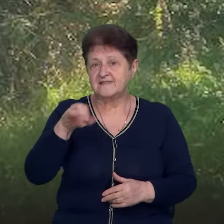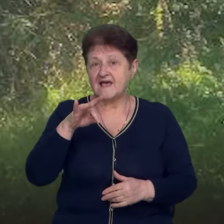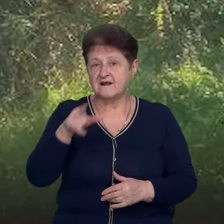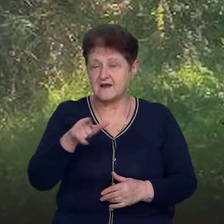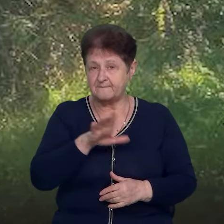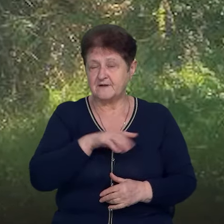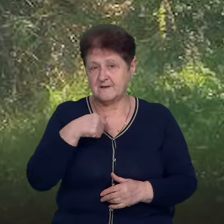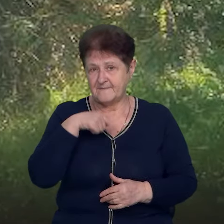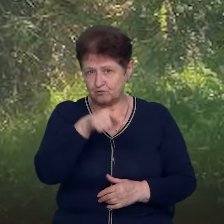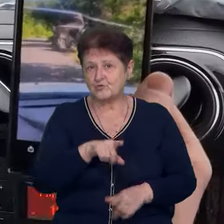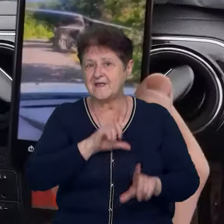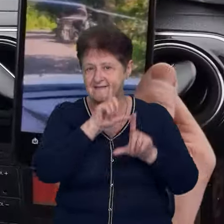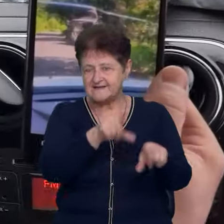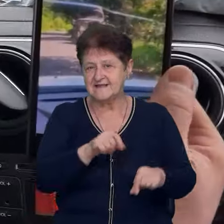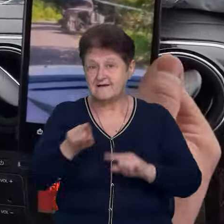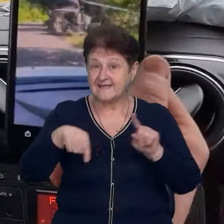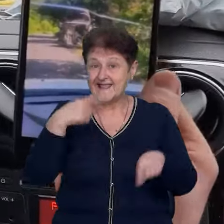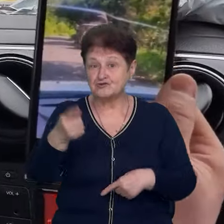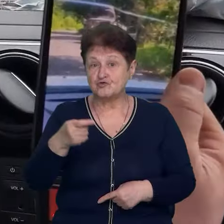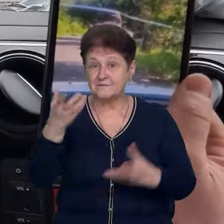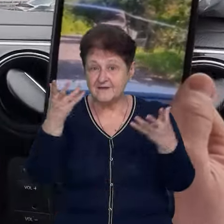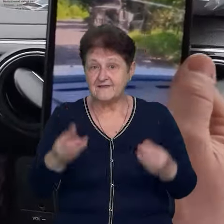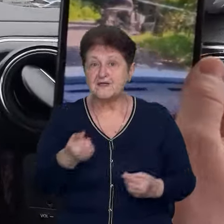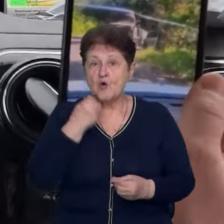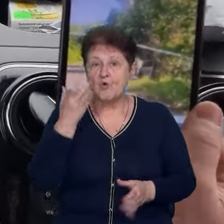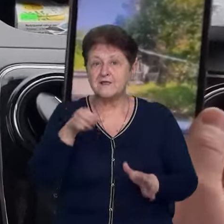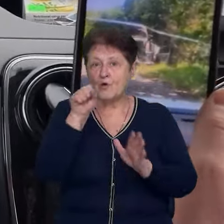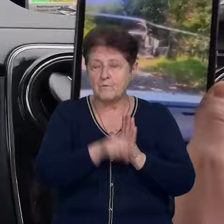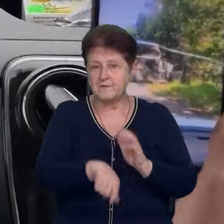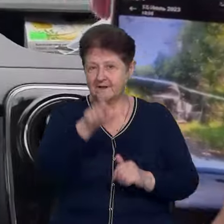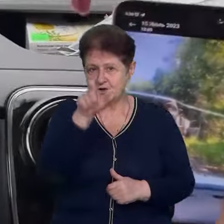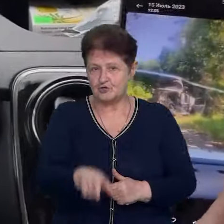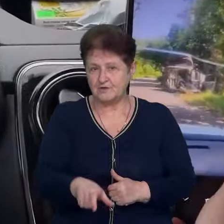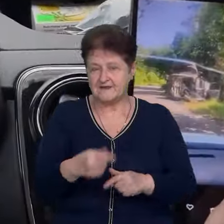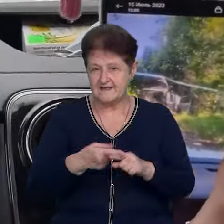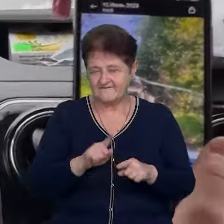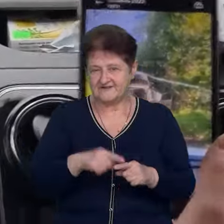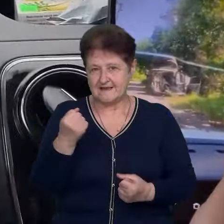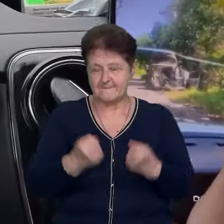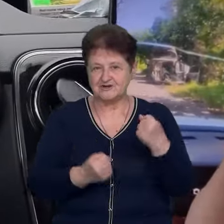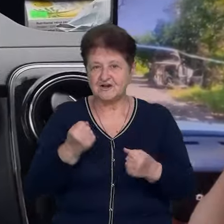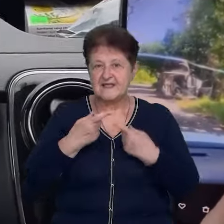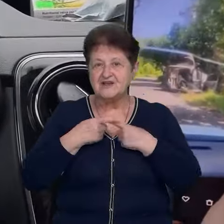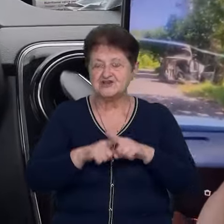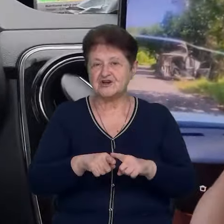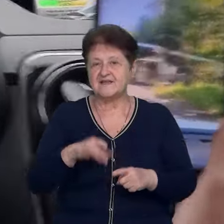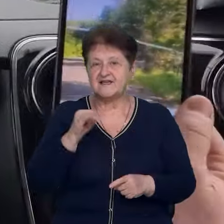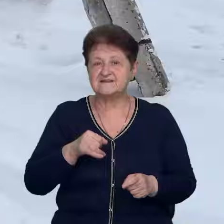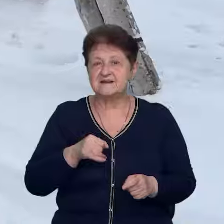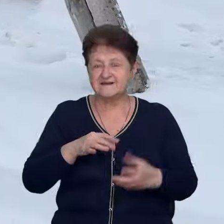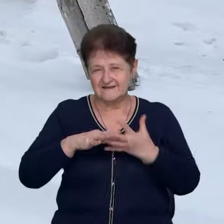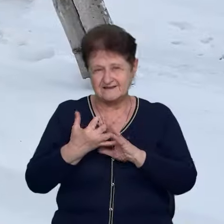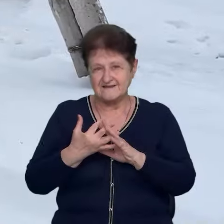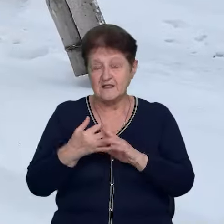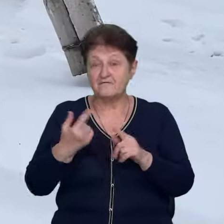вбила. Це ми туди їздили на наступний день, коли вбили вони цивільну людину ось в цій машині. Інженера з Залізного моста.